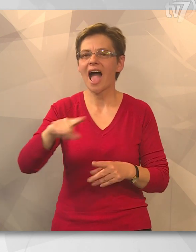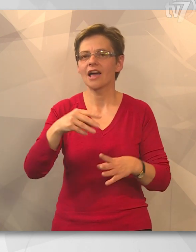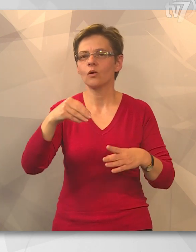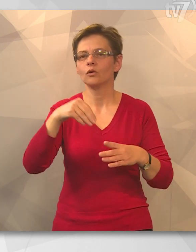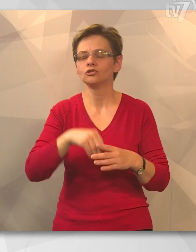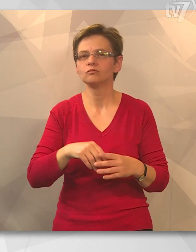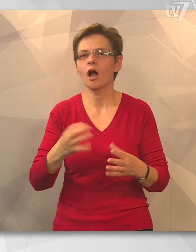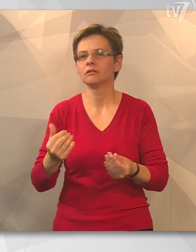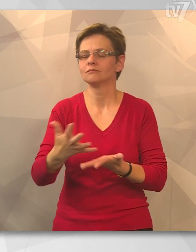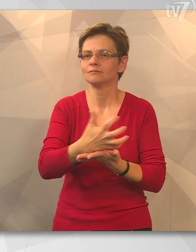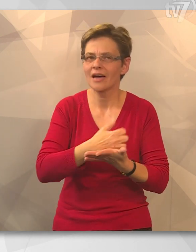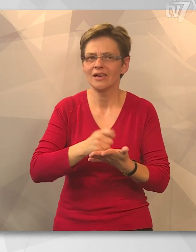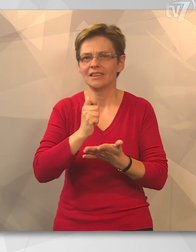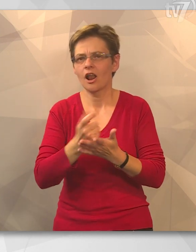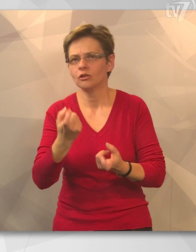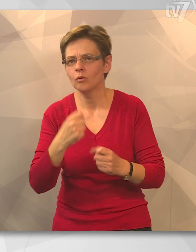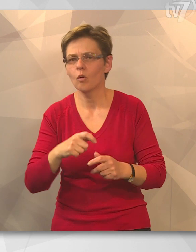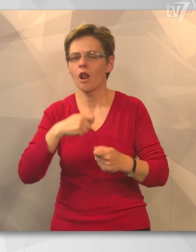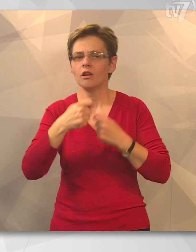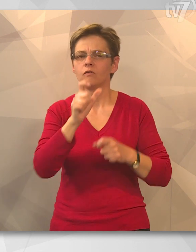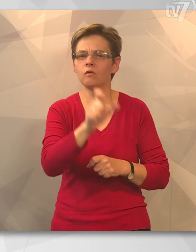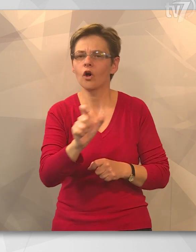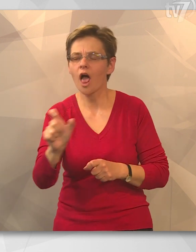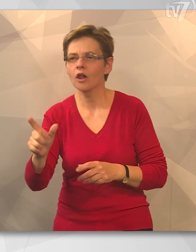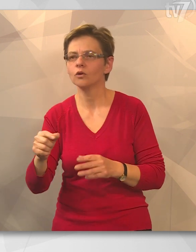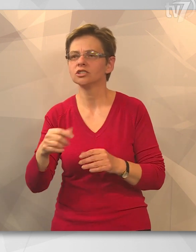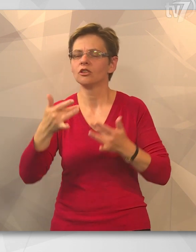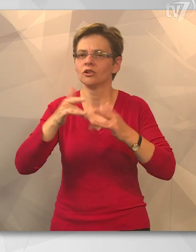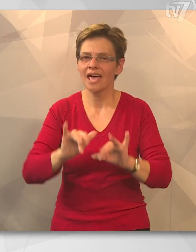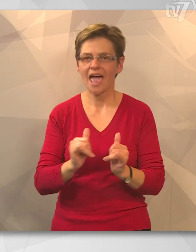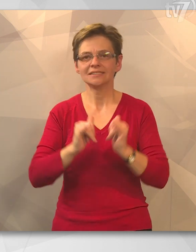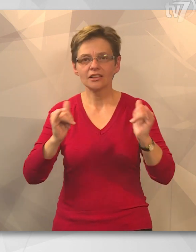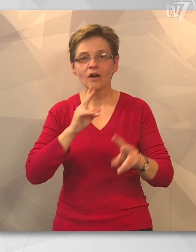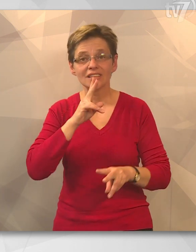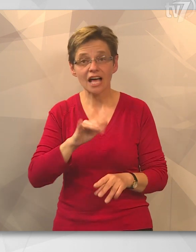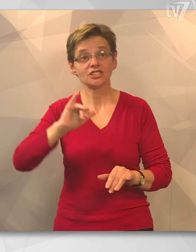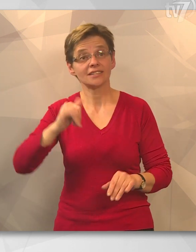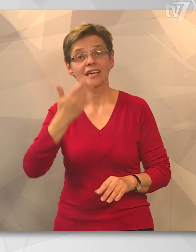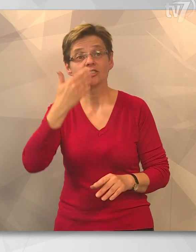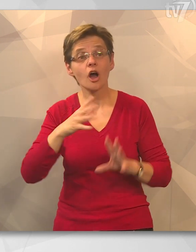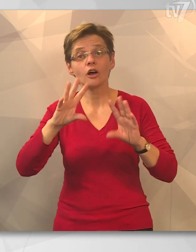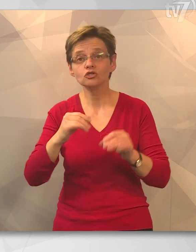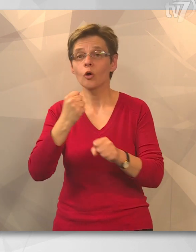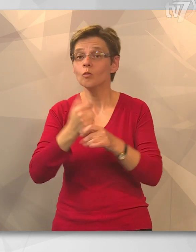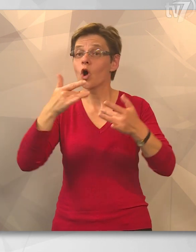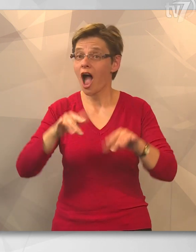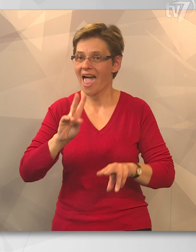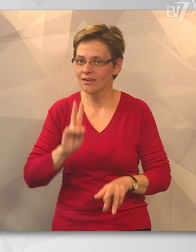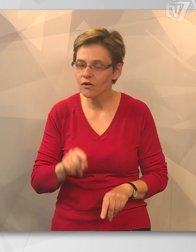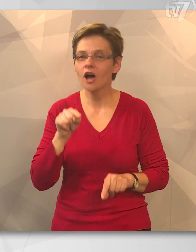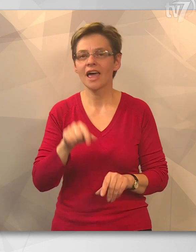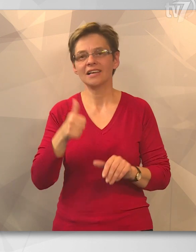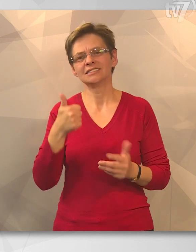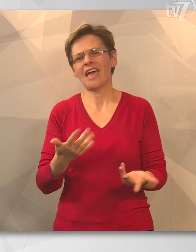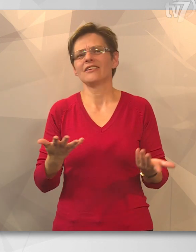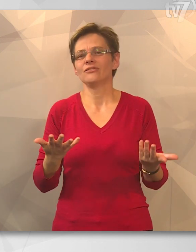GDP-jét, a foglalkoztatotti helyzetet javítani fogja. És hogyha sok munkahely